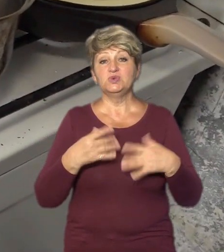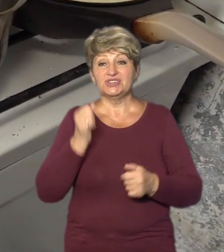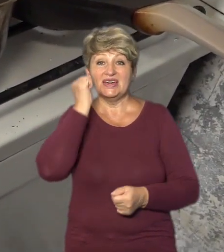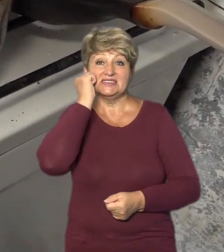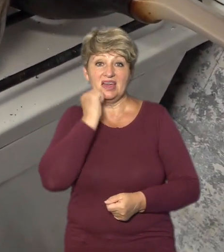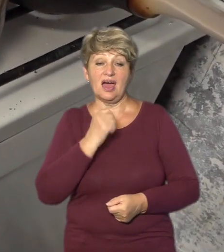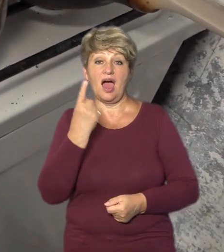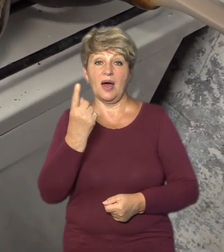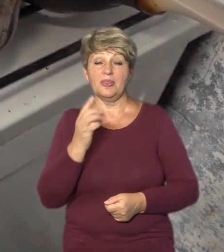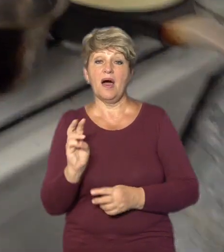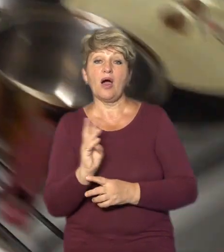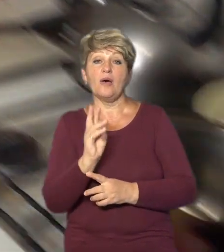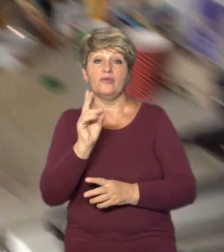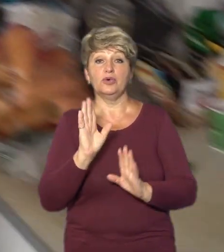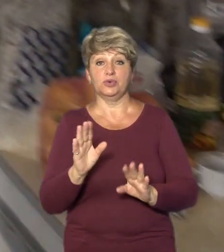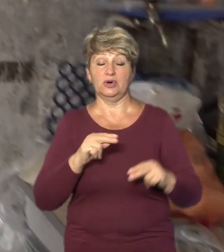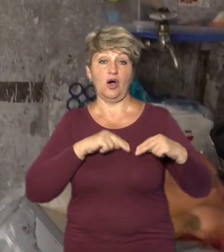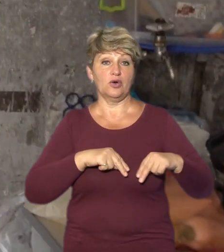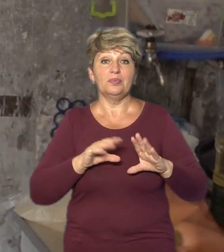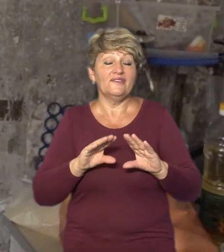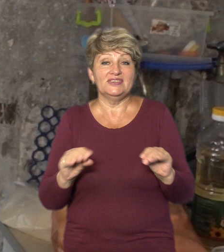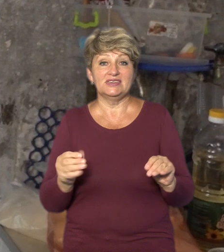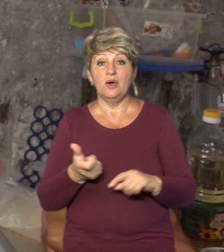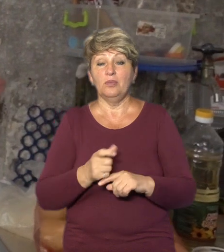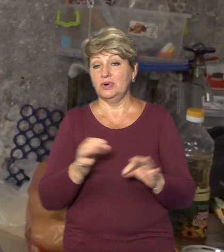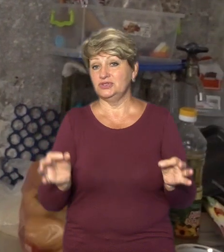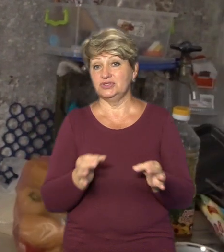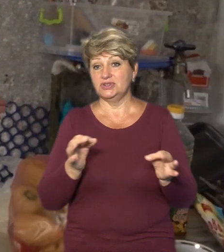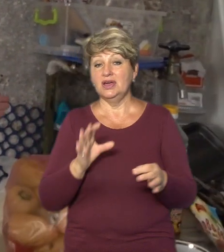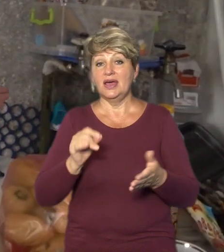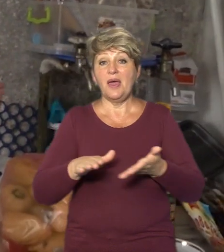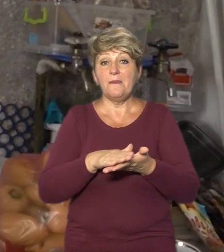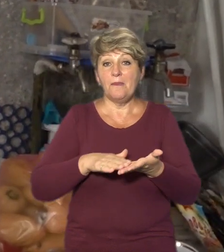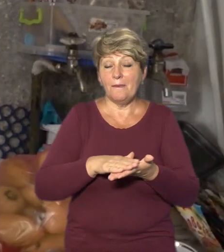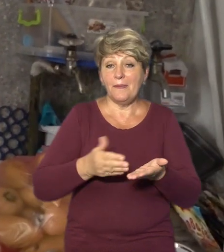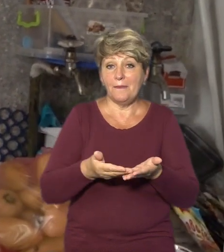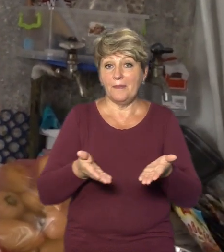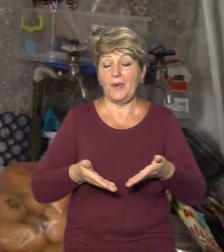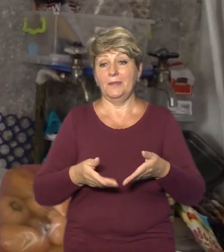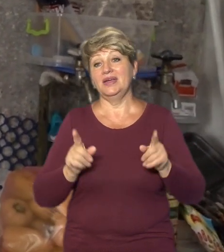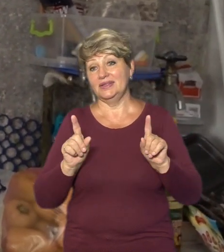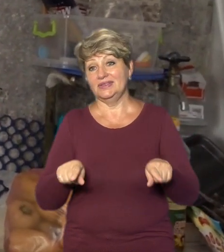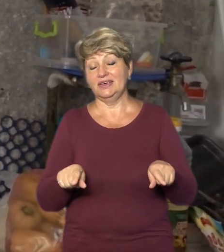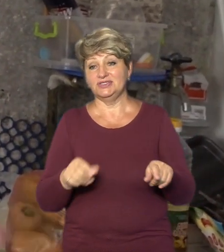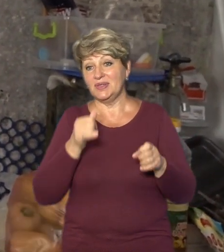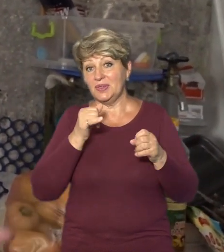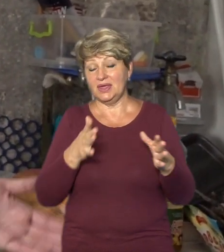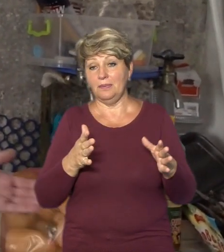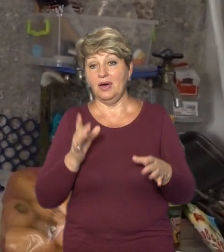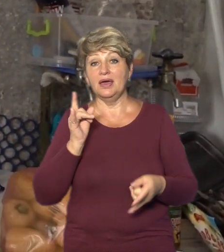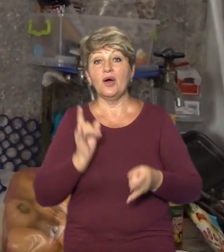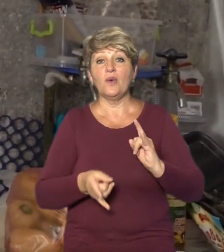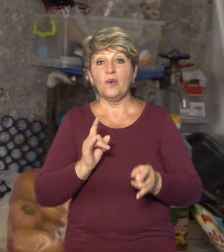одна комфорка тільки робить і все, більш чого. І помити посуд теж не можна, і